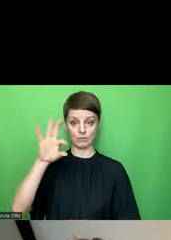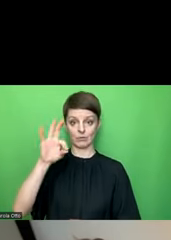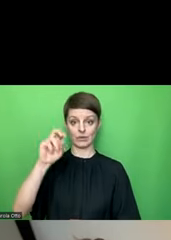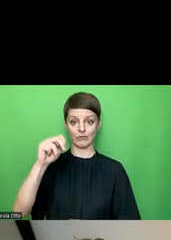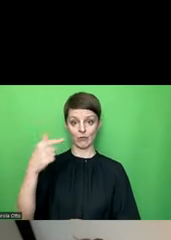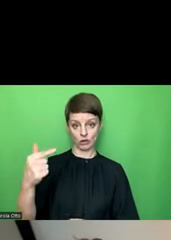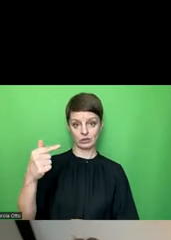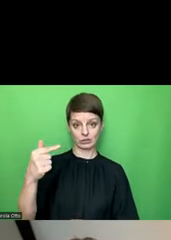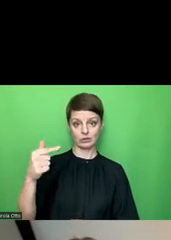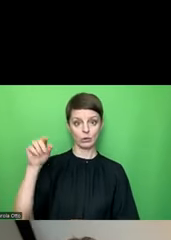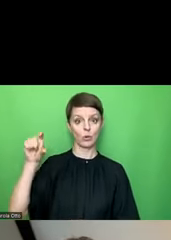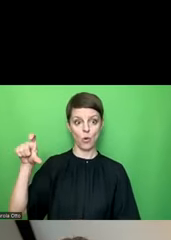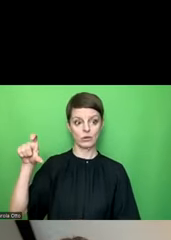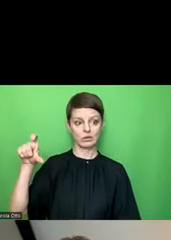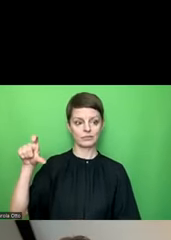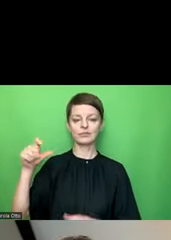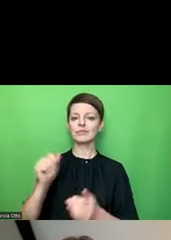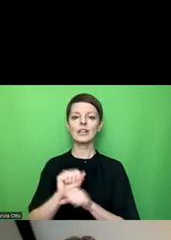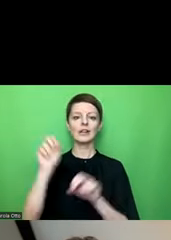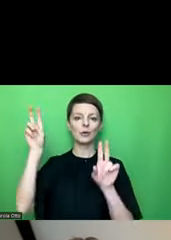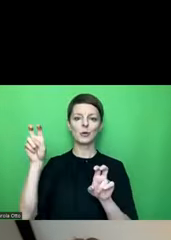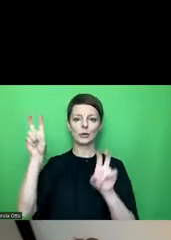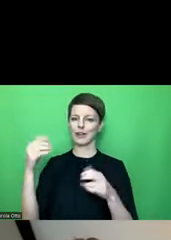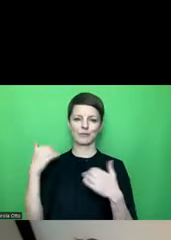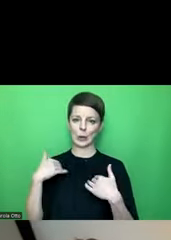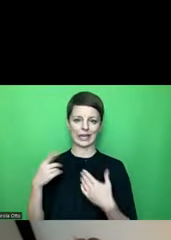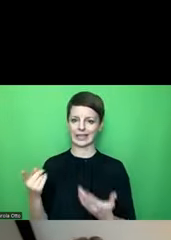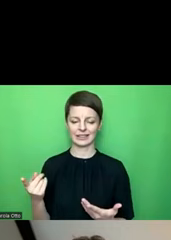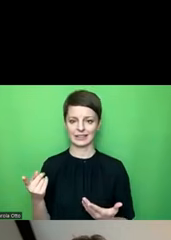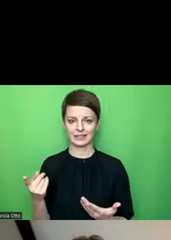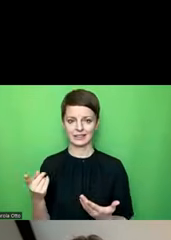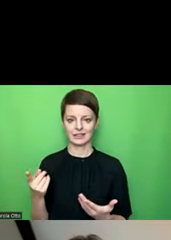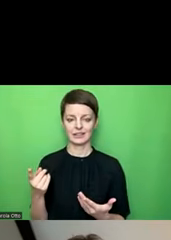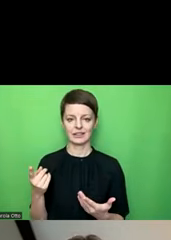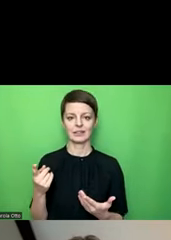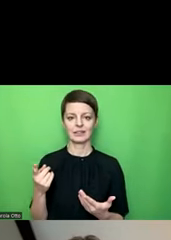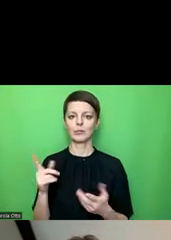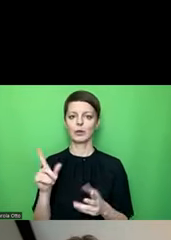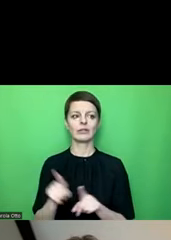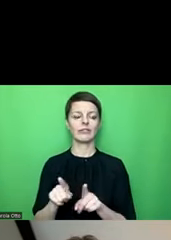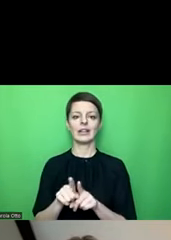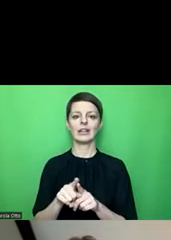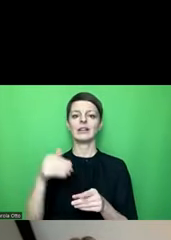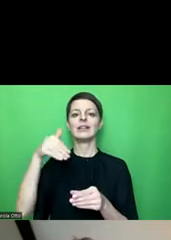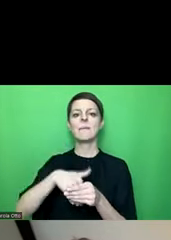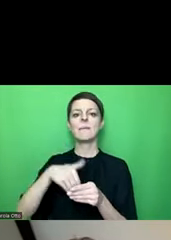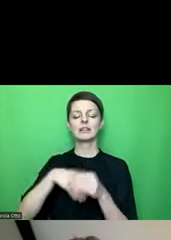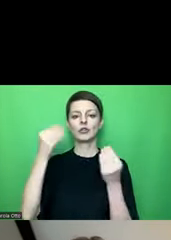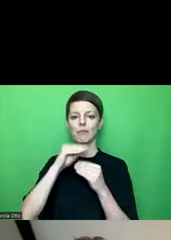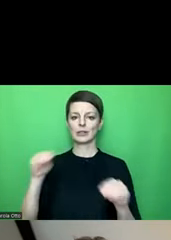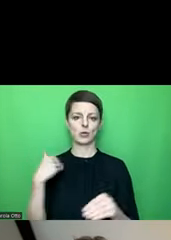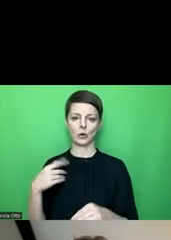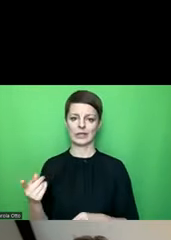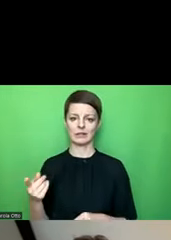Das heißt aber noch lange nicht, dass es eine Überschrift ist im Sinne von einer semantischen Information. Der